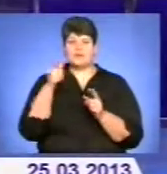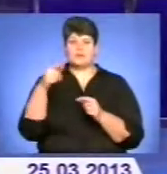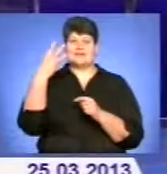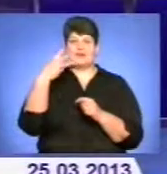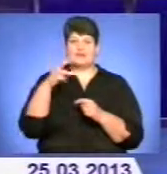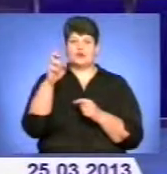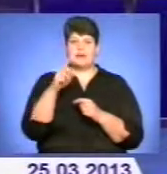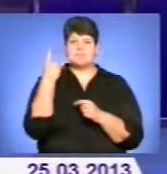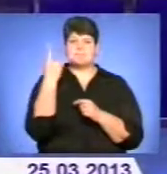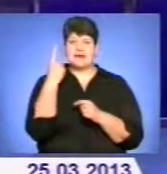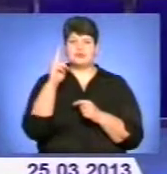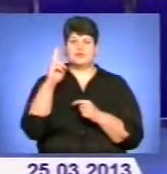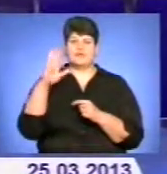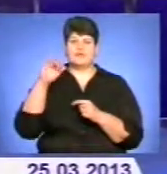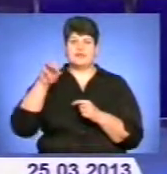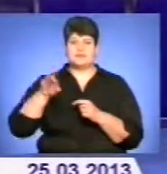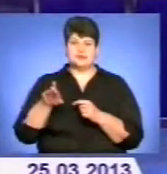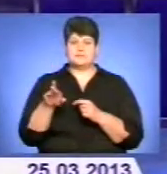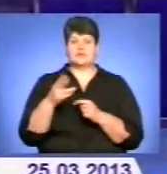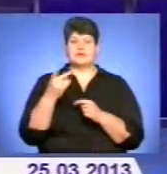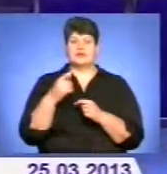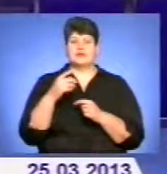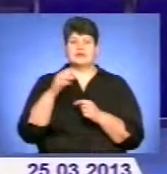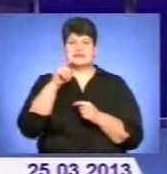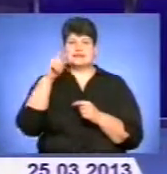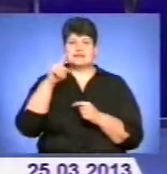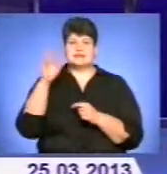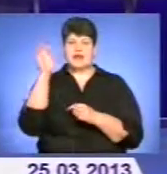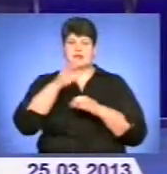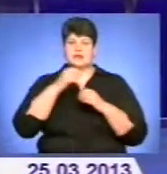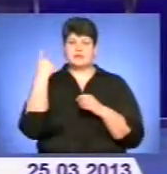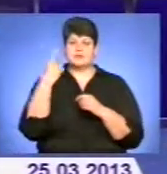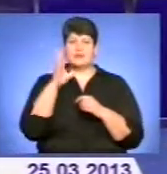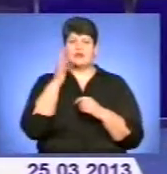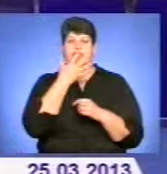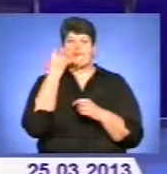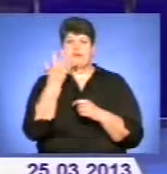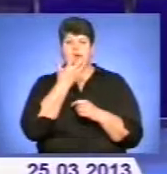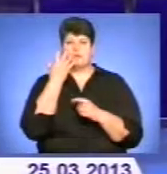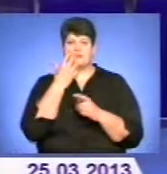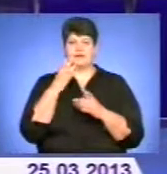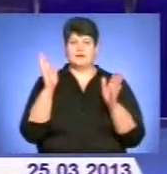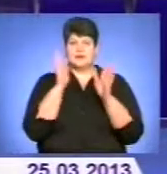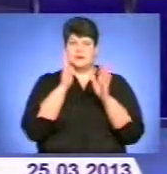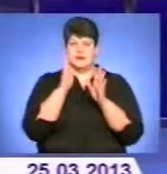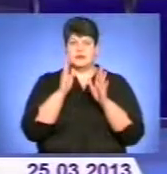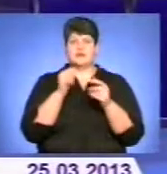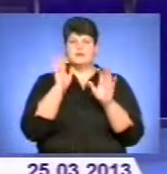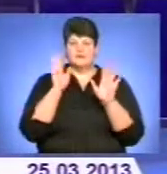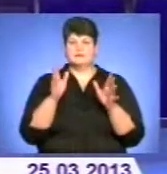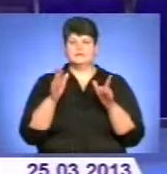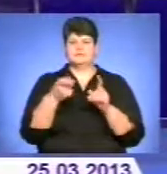і 1 квітня через Західній та Північній області Україна буде переміщатися теплий атмосферний фронт, який зумовить опади.